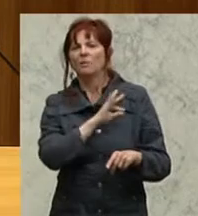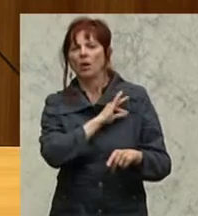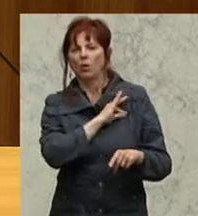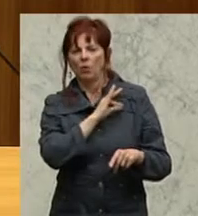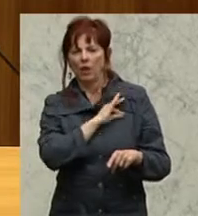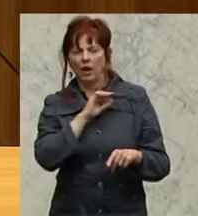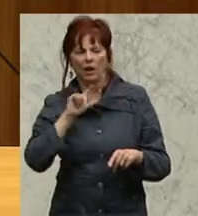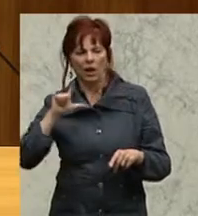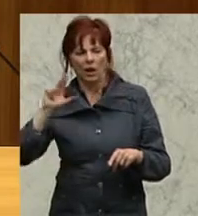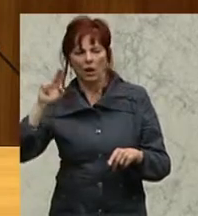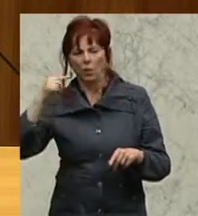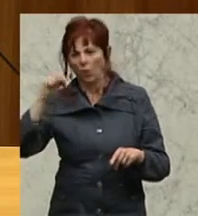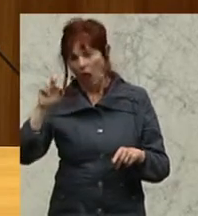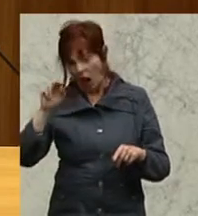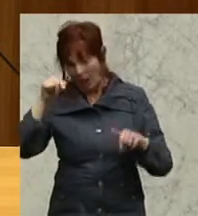eigenen Gremium.